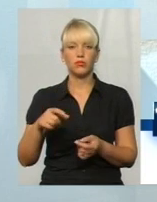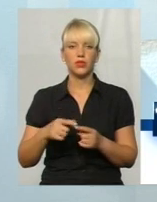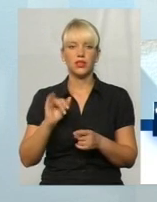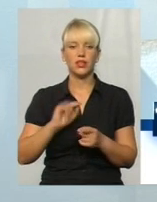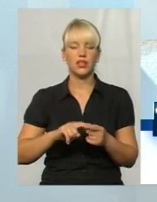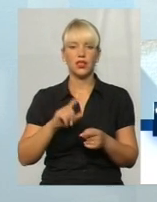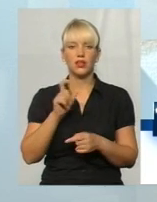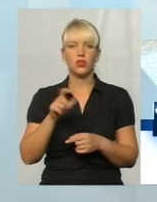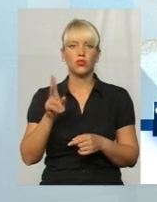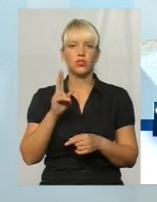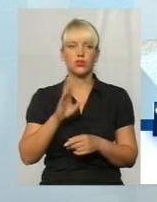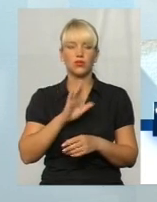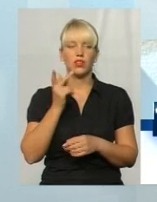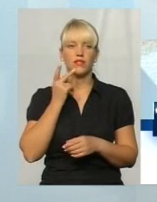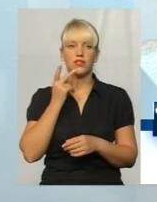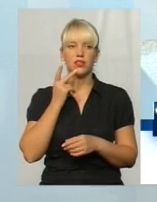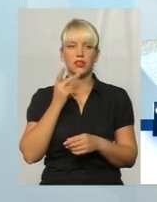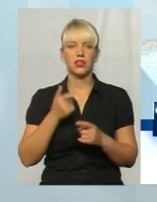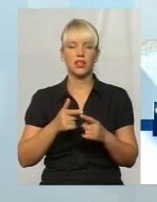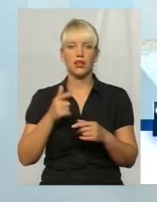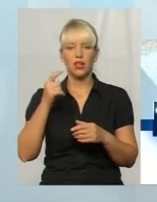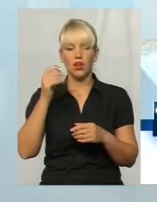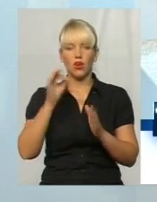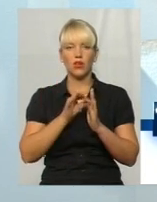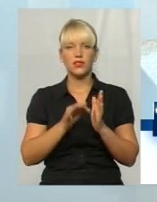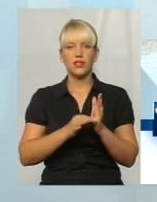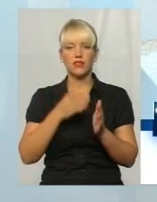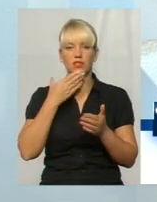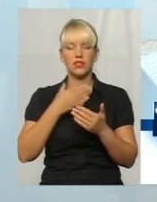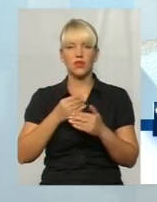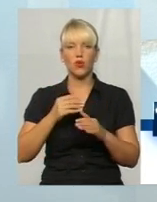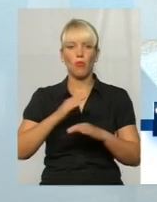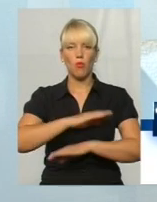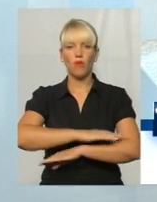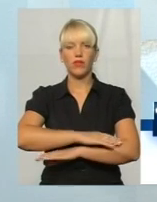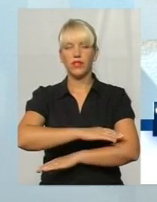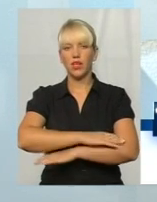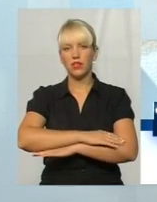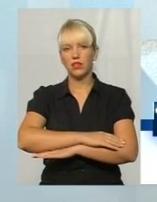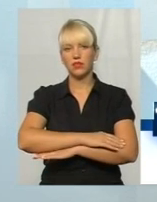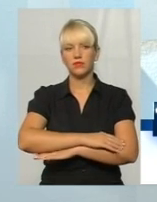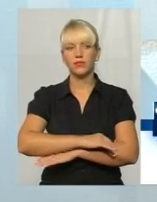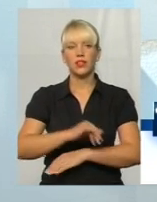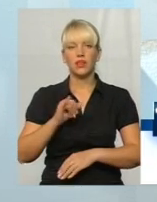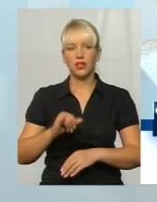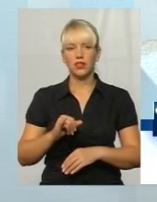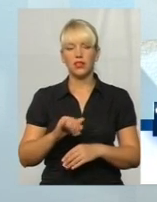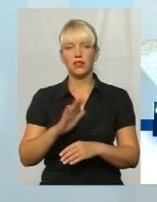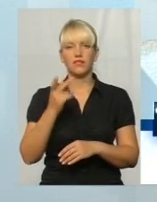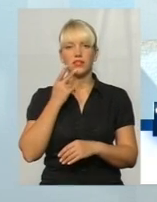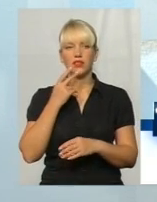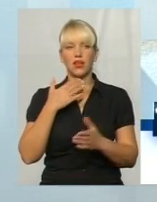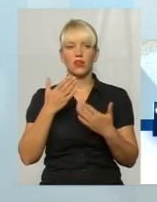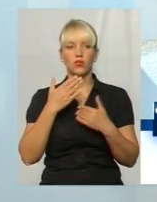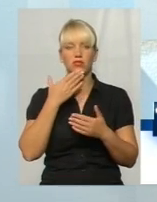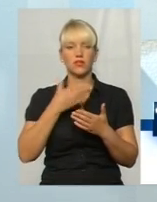люди, які не завжди адекватно оценивають своє поведення, не завжди, скажімо так, хорошо относяться к